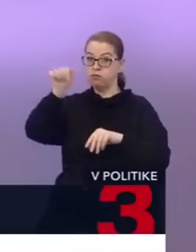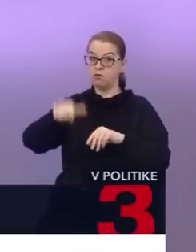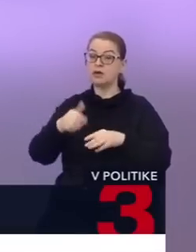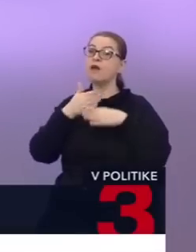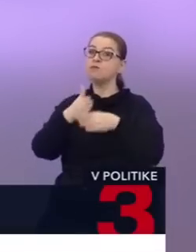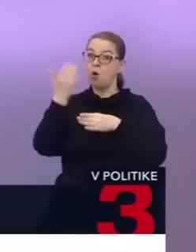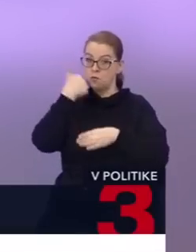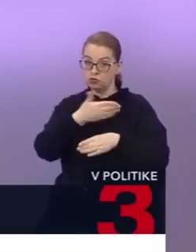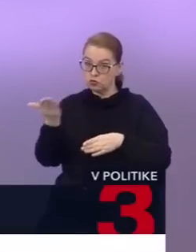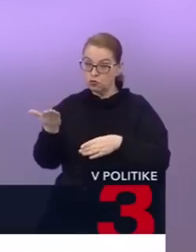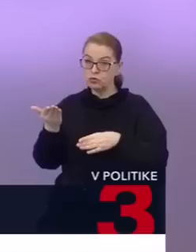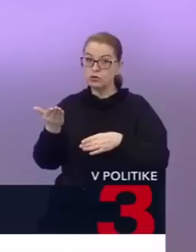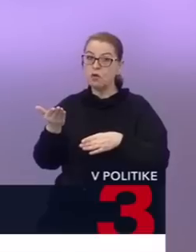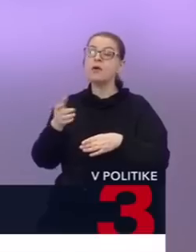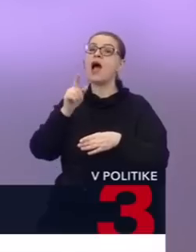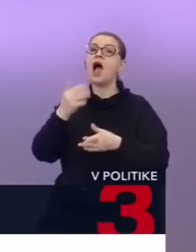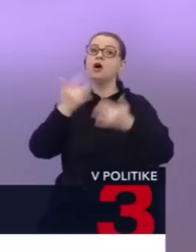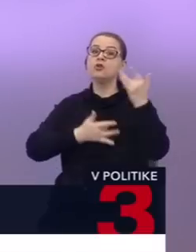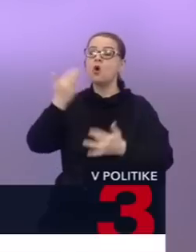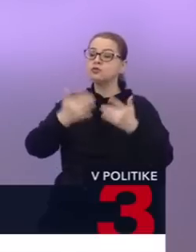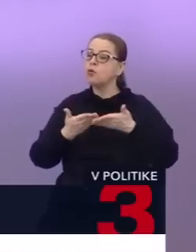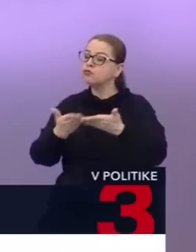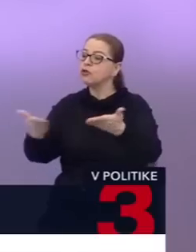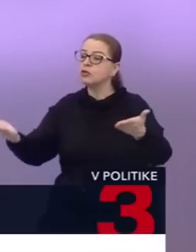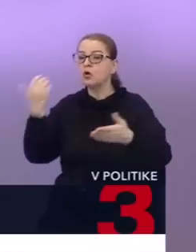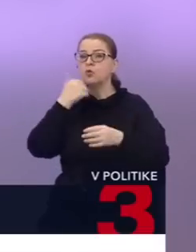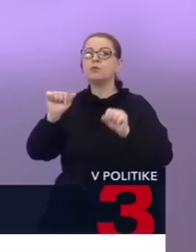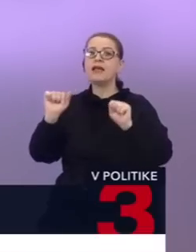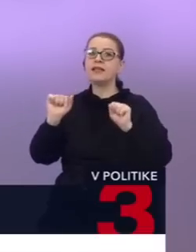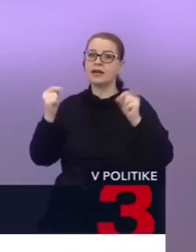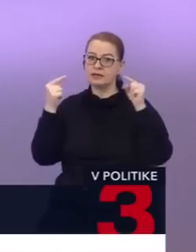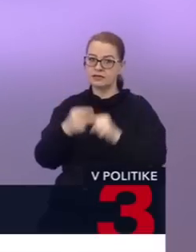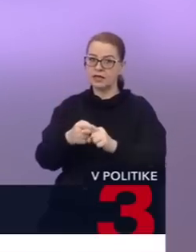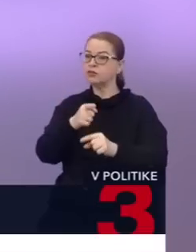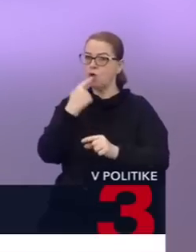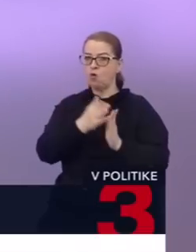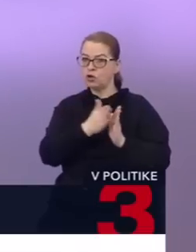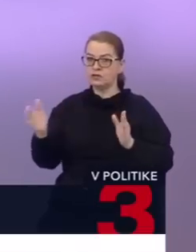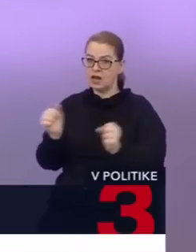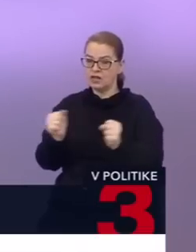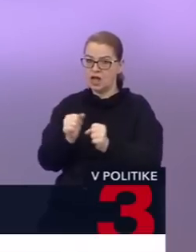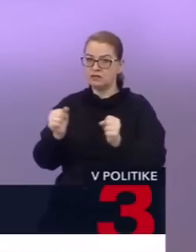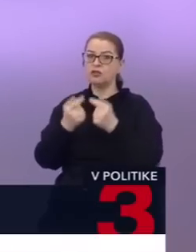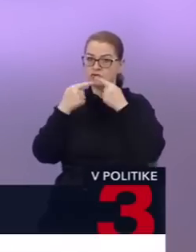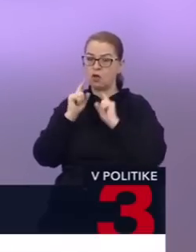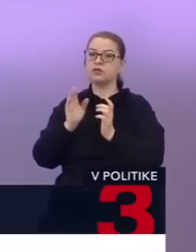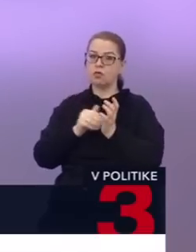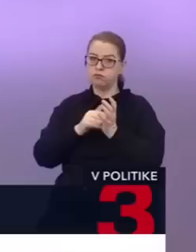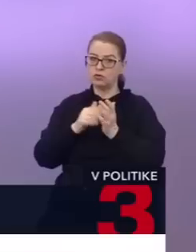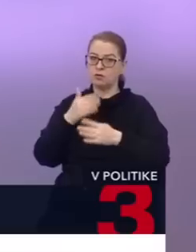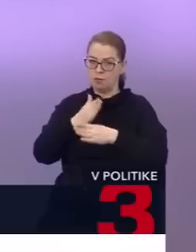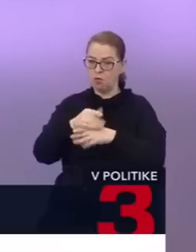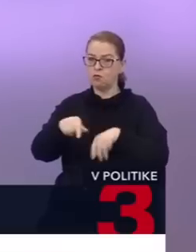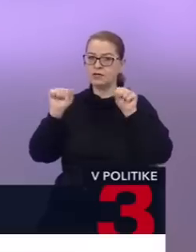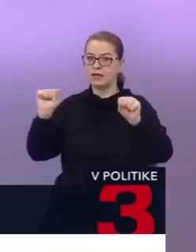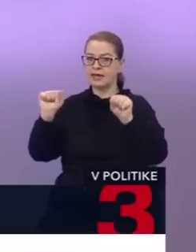ľuďom a implementácia rozpočtu na pomoc ľuďom v energetické kríze. Veď to sme hovorili celú jeseň, že potrebujeme Slovensko previť toto energetickou krízov. Čiže